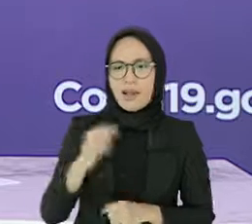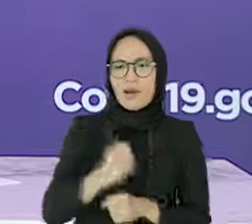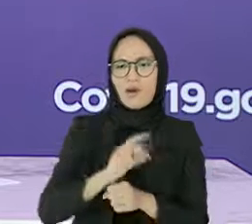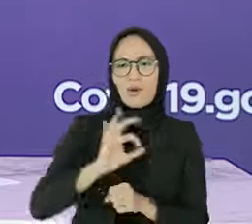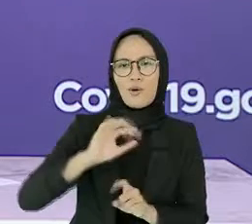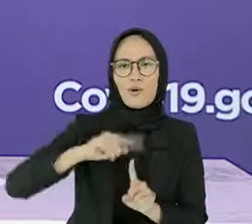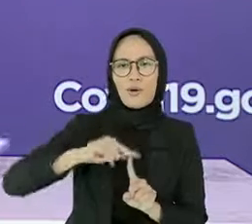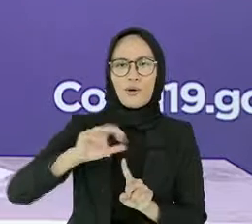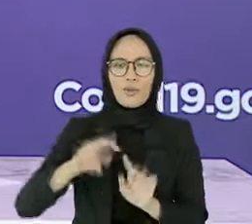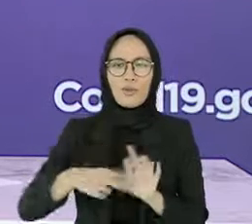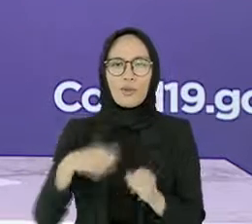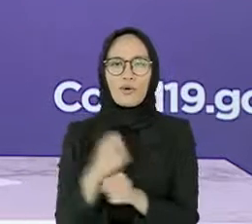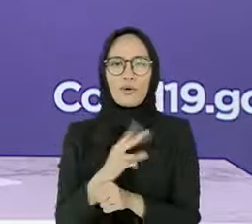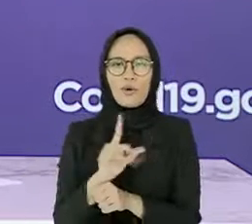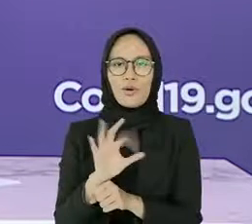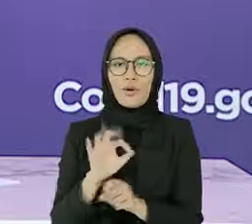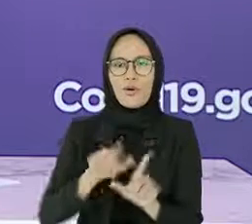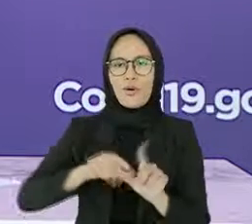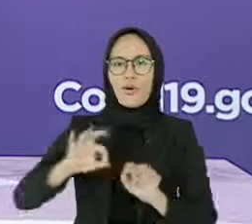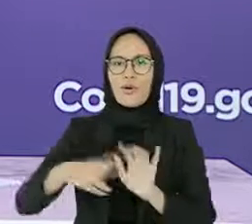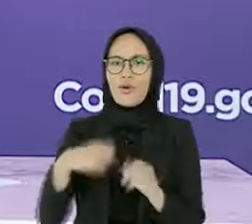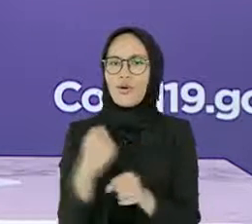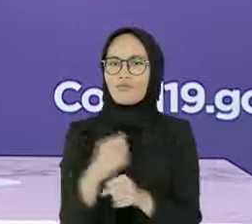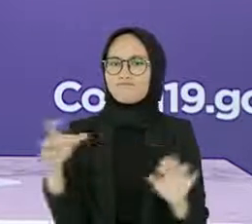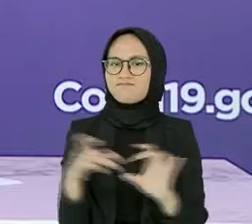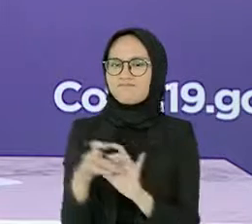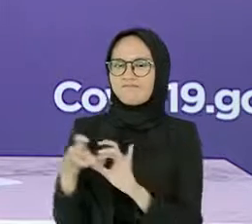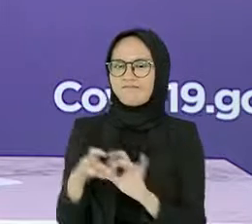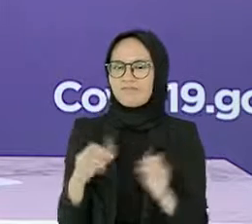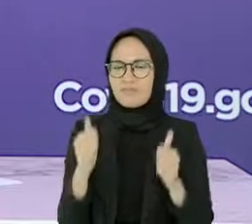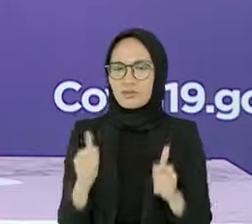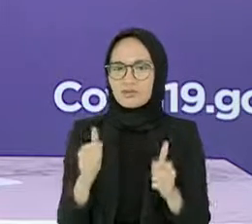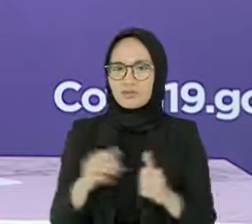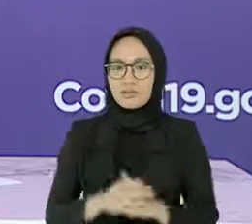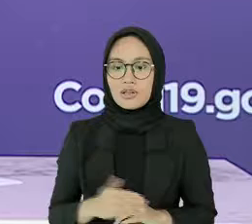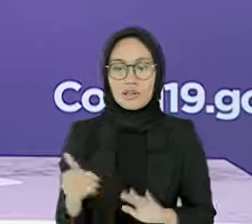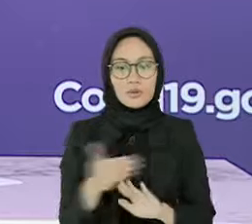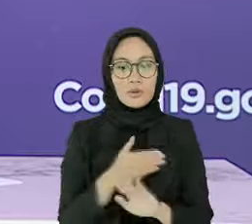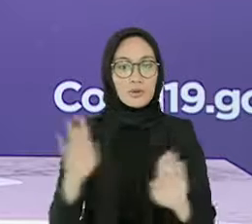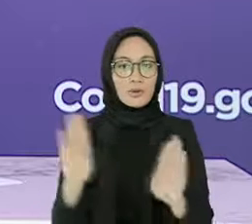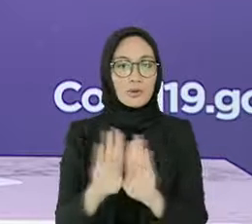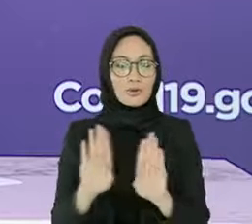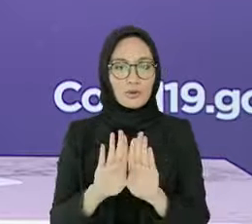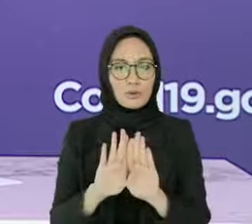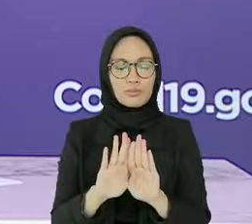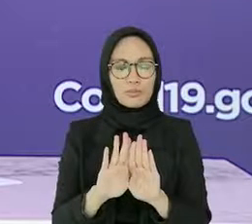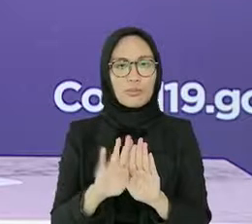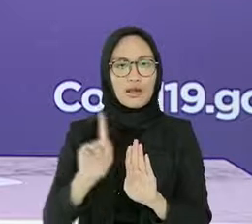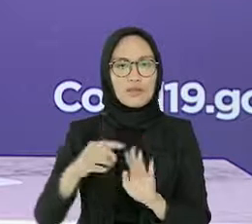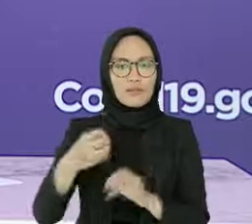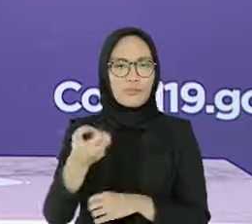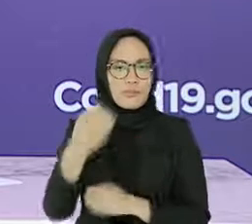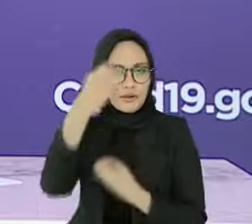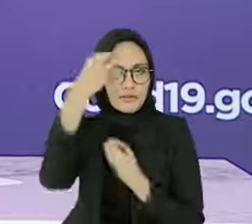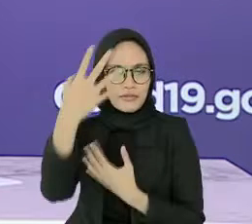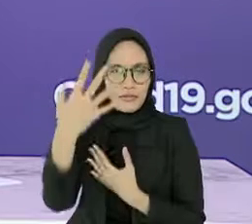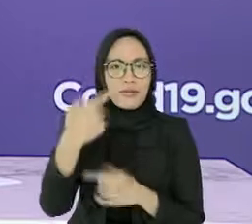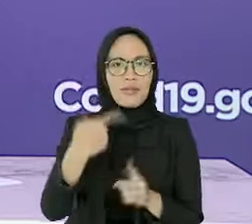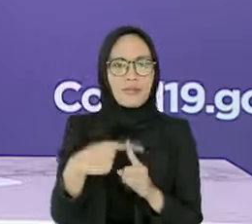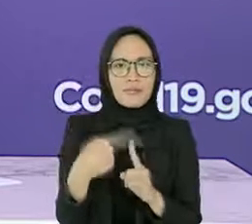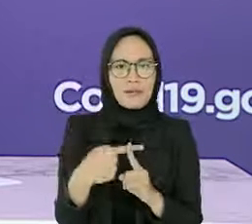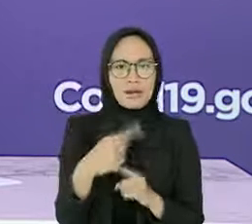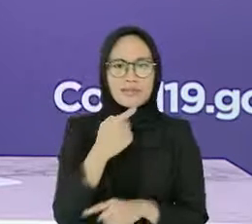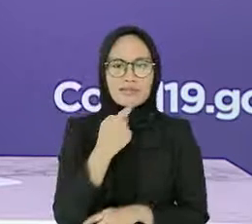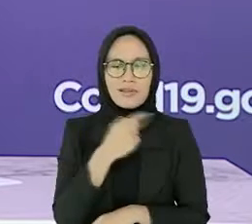Sebelum menutup konferensi pers hari ini berikut adalah beberapa informasi tambahan terkait COVID-19